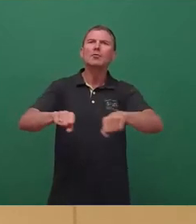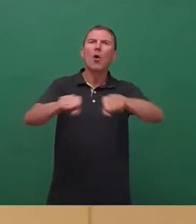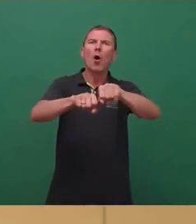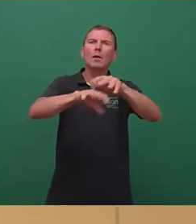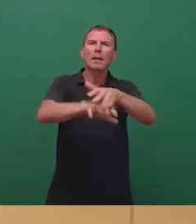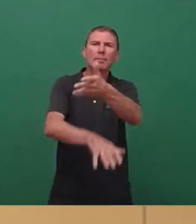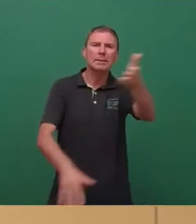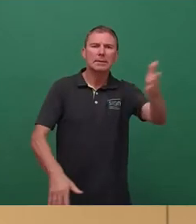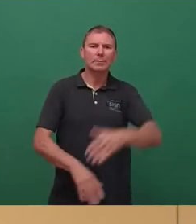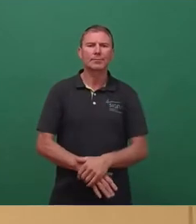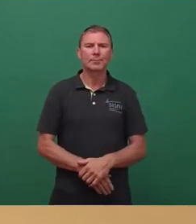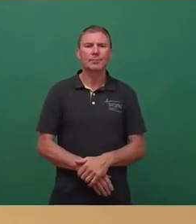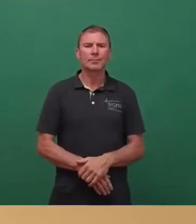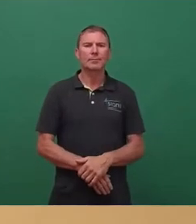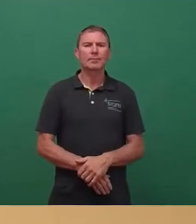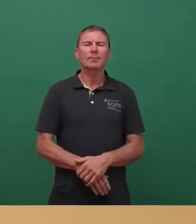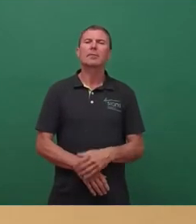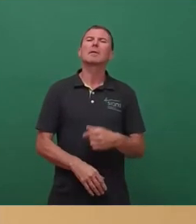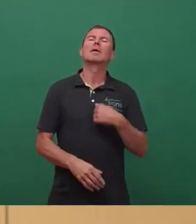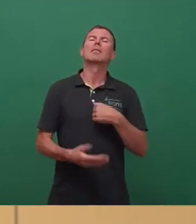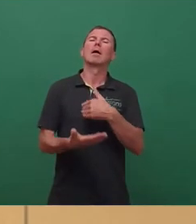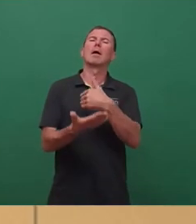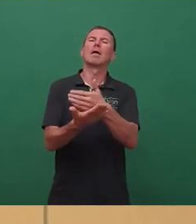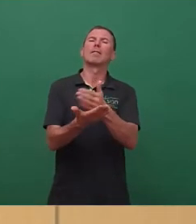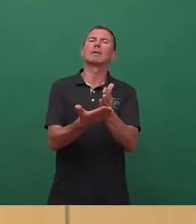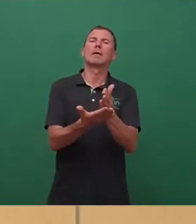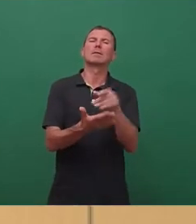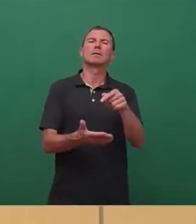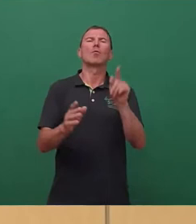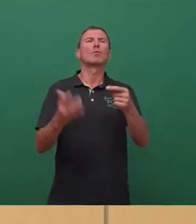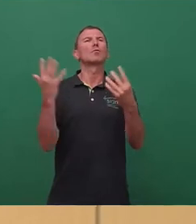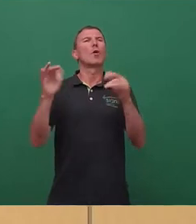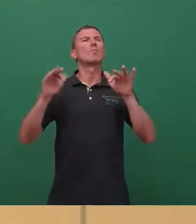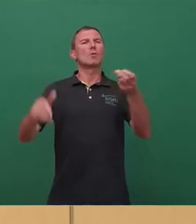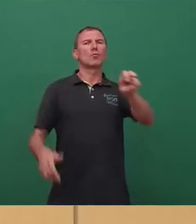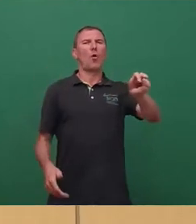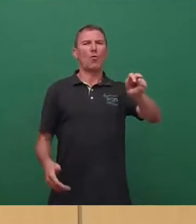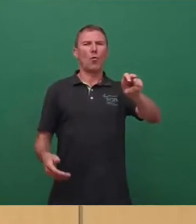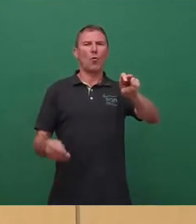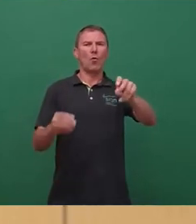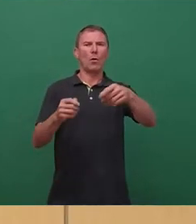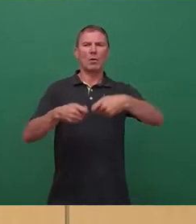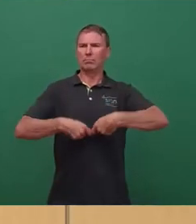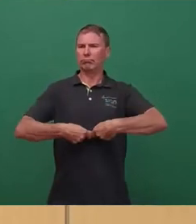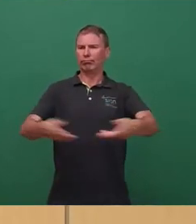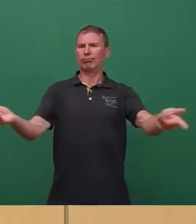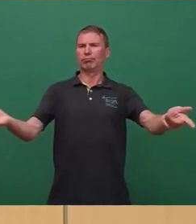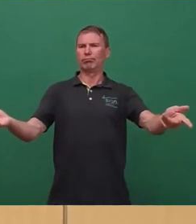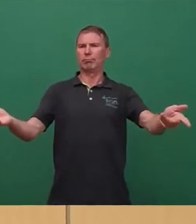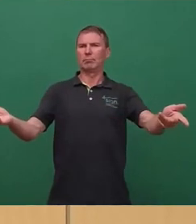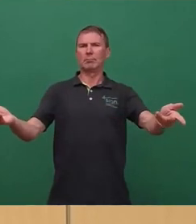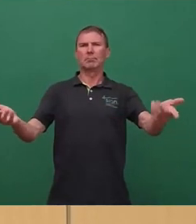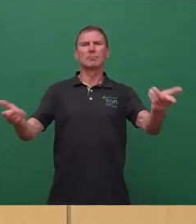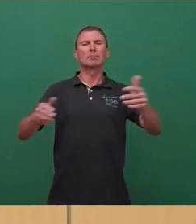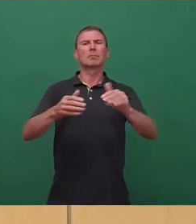wir verteilen jetzt 109 Millionen Euro und eine Koalition